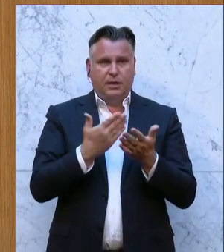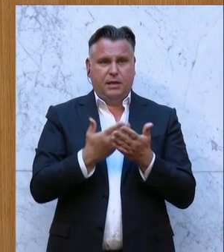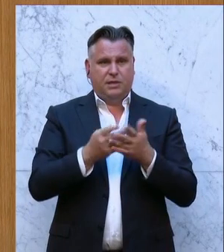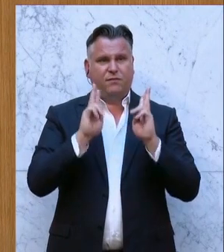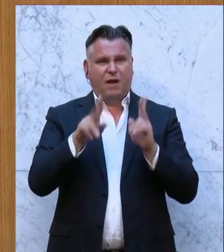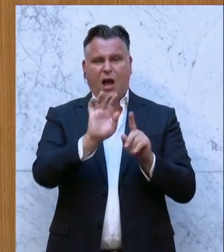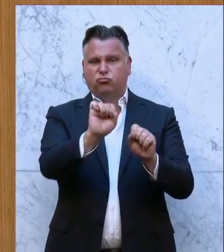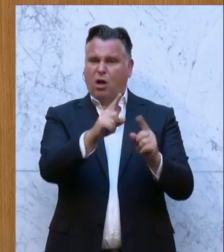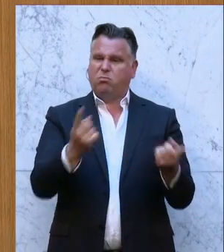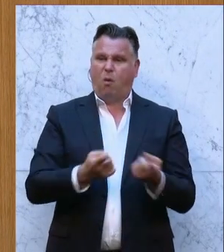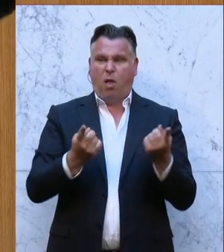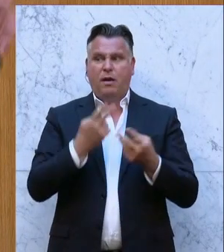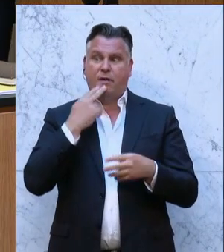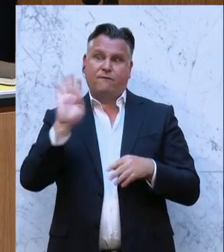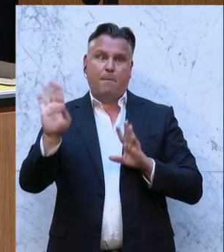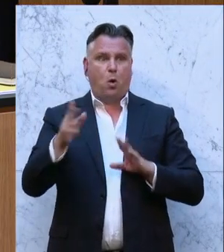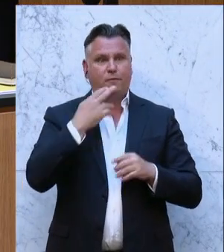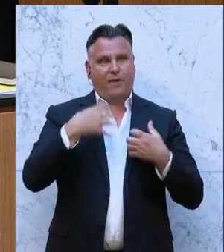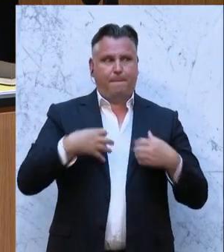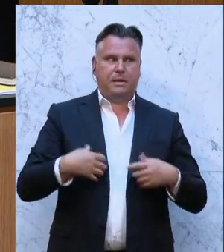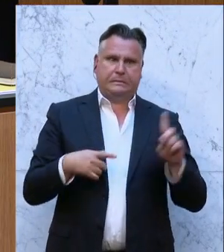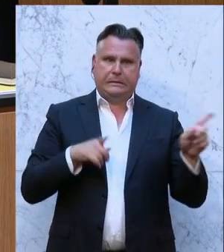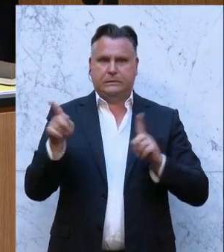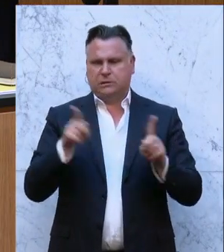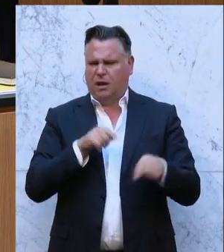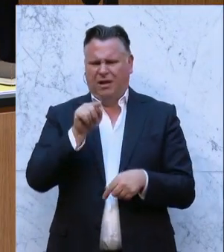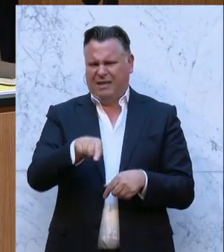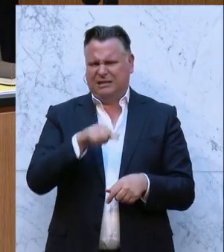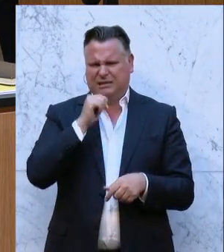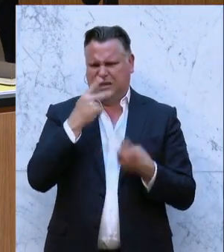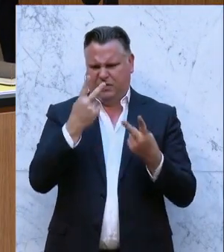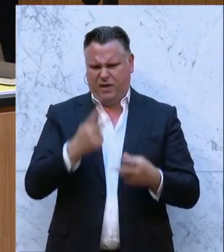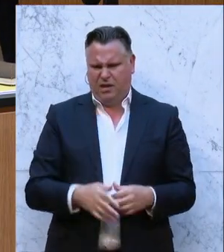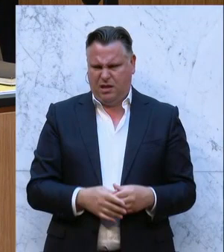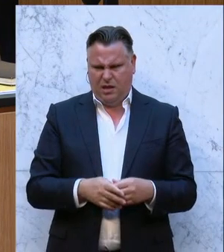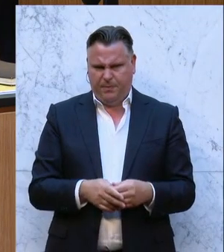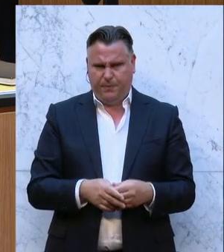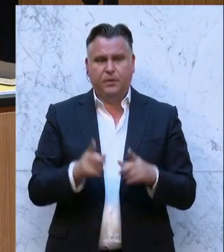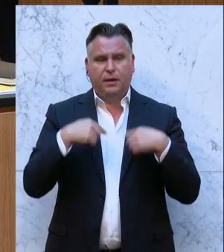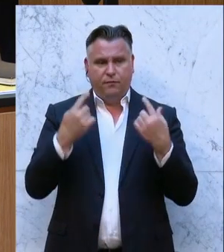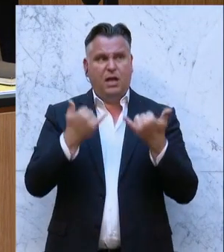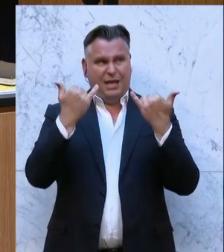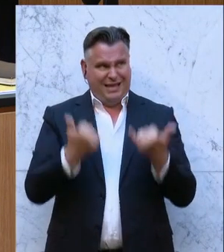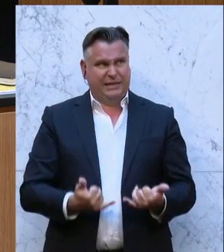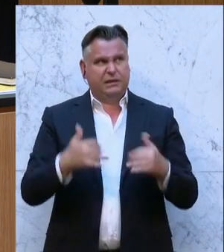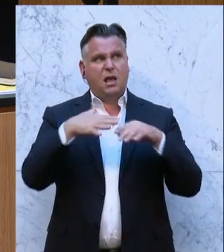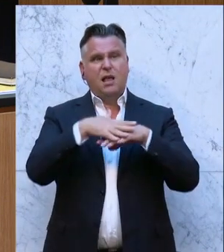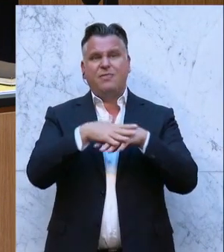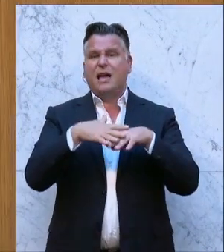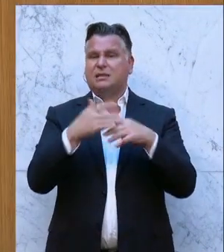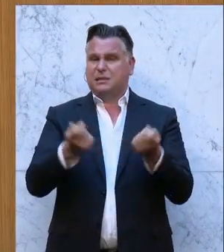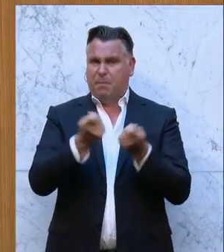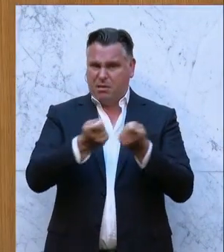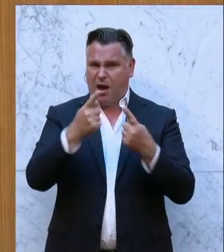Polemik mit wem das wem gehört weg. Das hat doch keinen Platz. Wir sind gefordert, dass die Netzbetreiber,